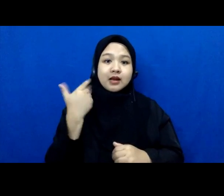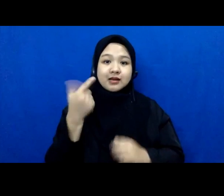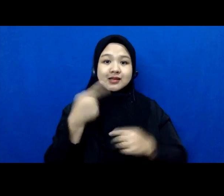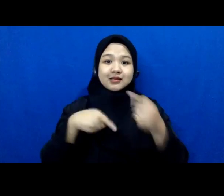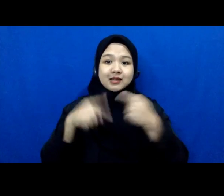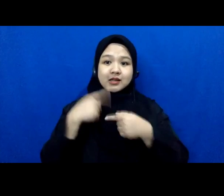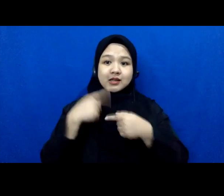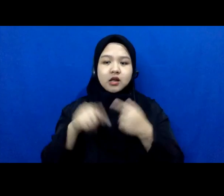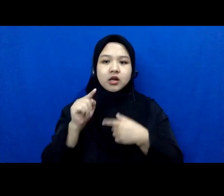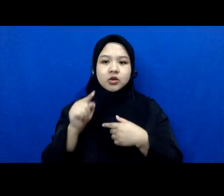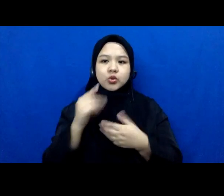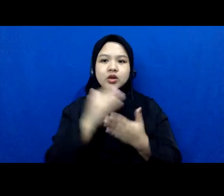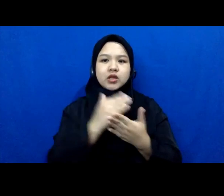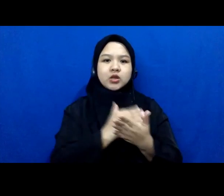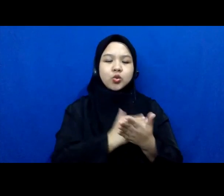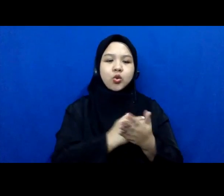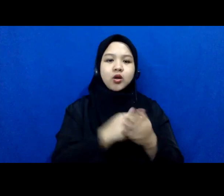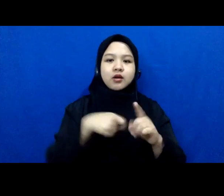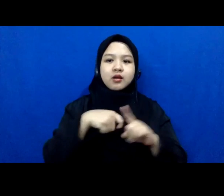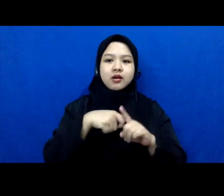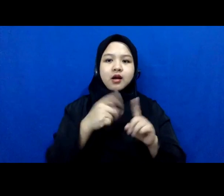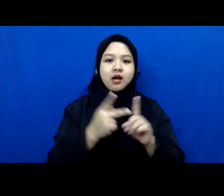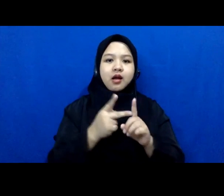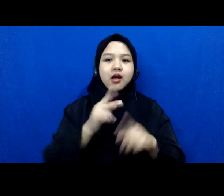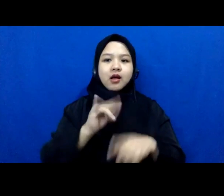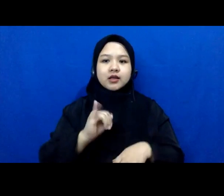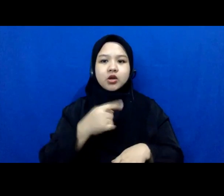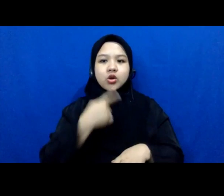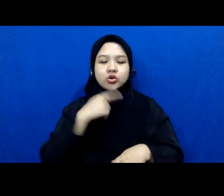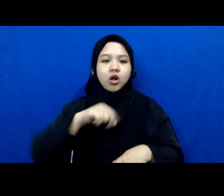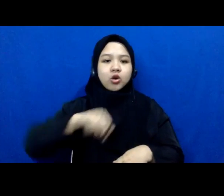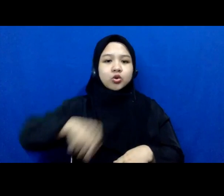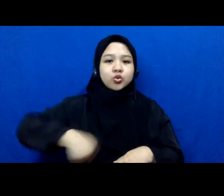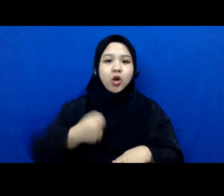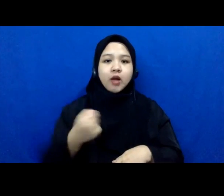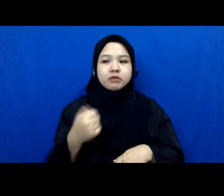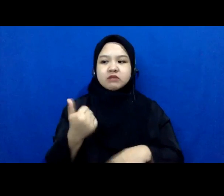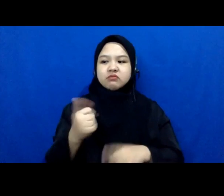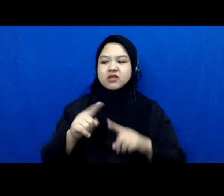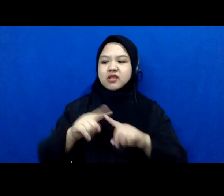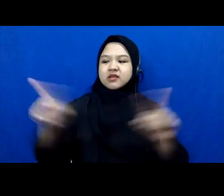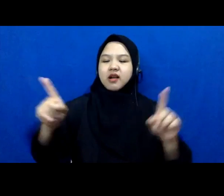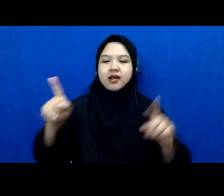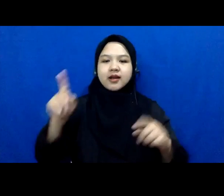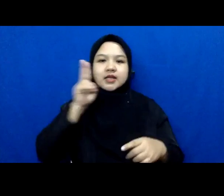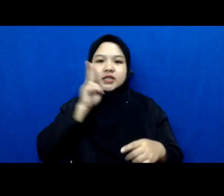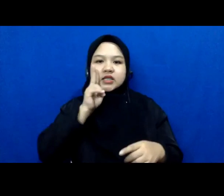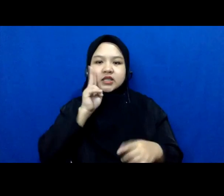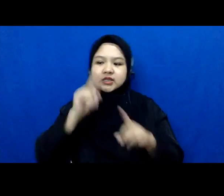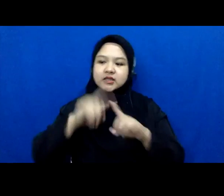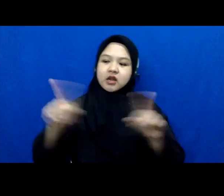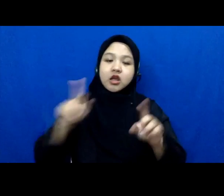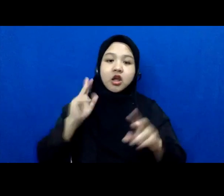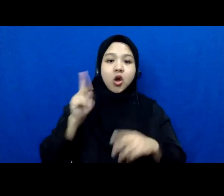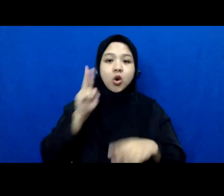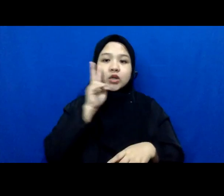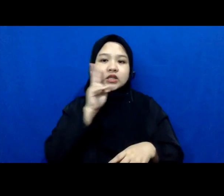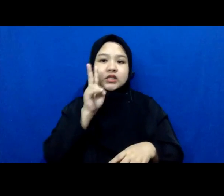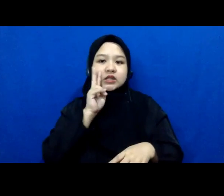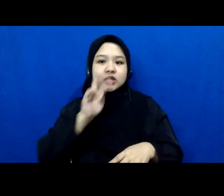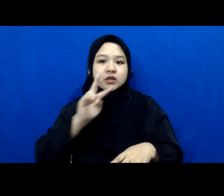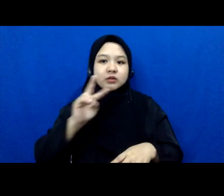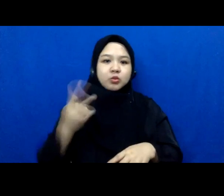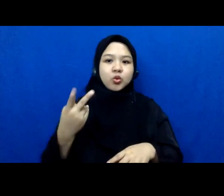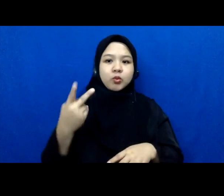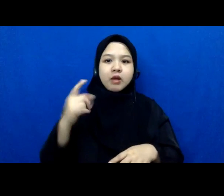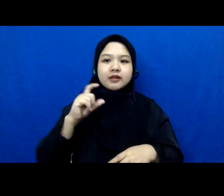kalau gak salah itu ketentuannya di KHI ya Mbak yang soal suami bisa menceraikan apa istri kalau istrinya cancat